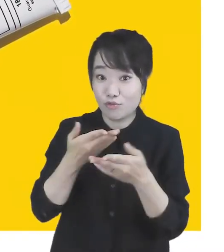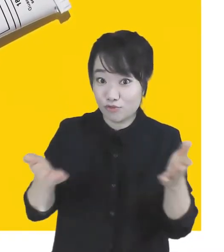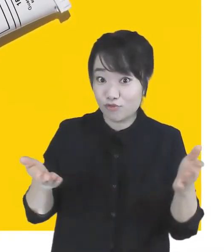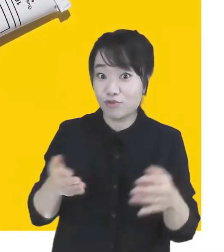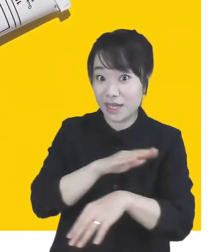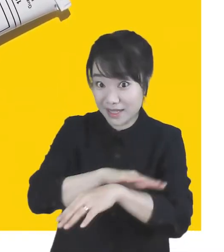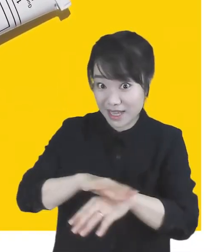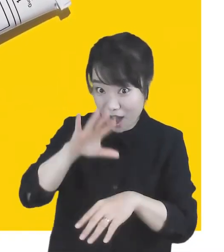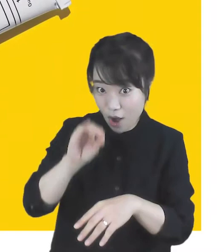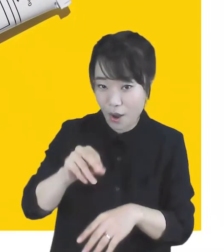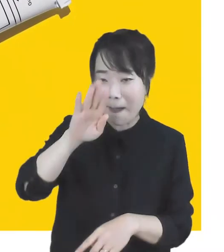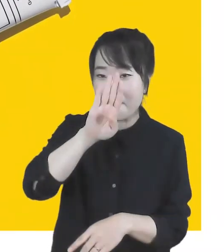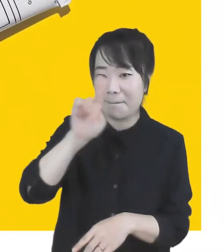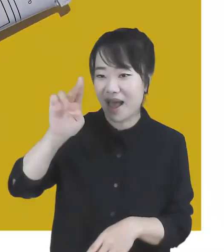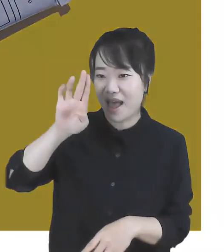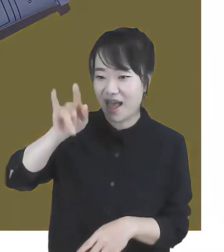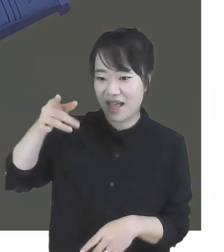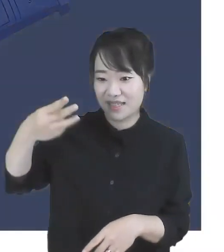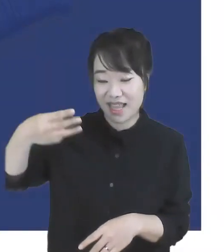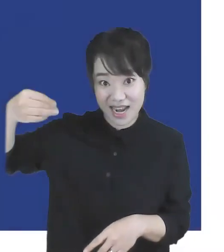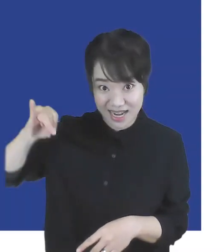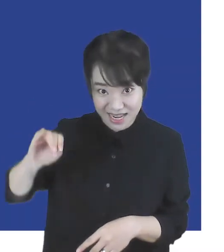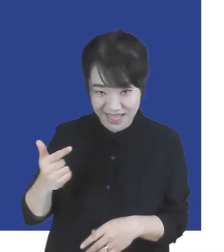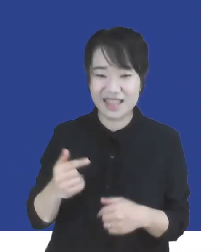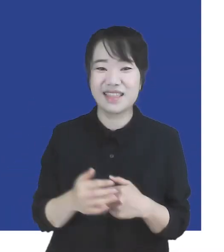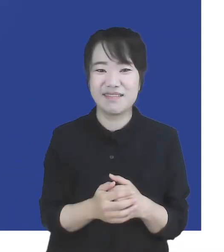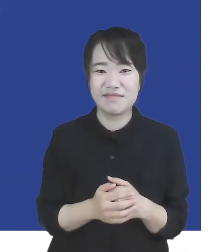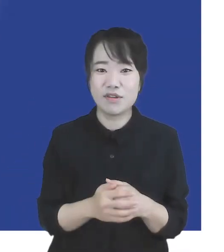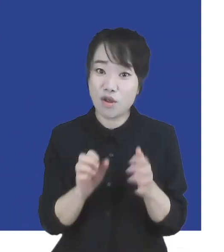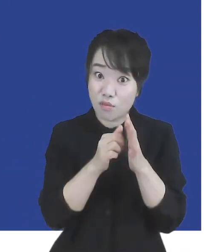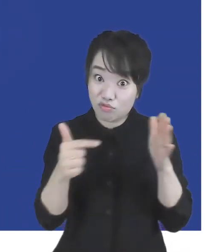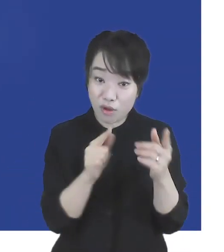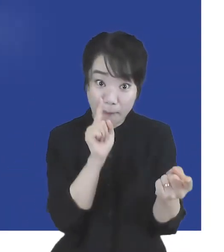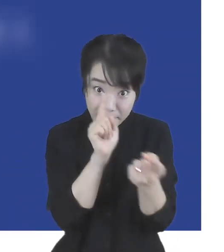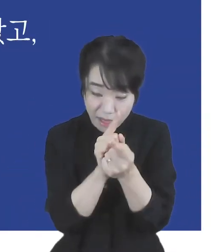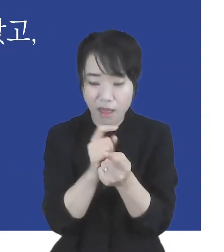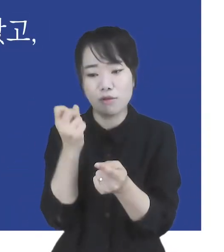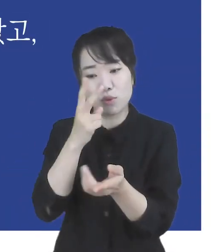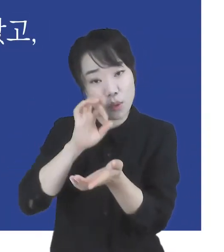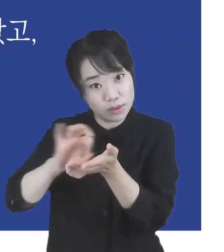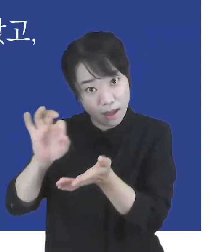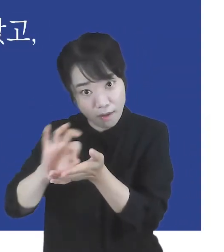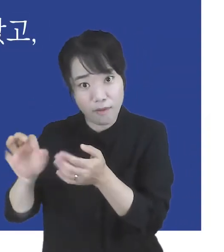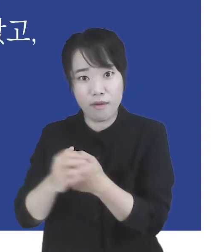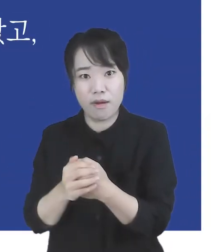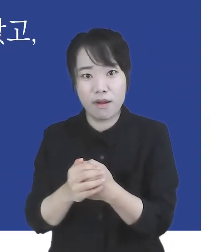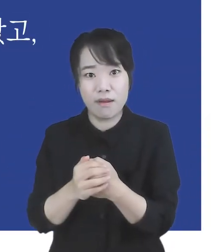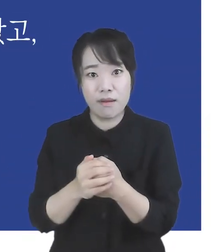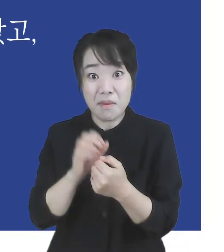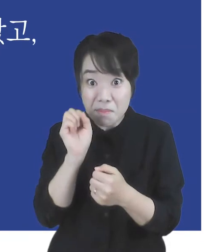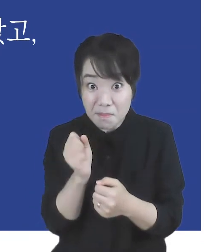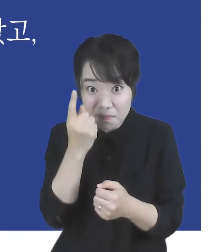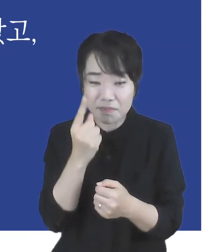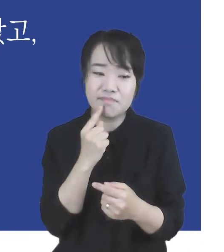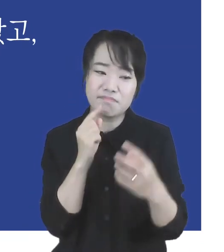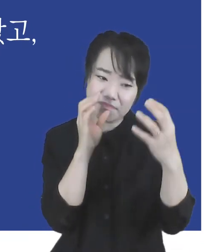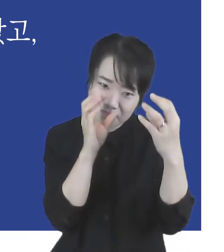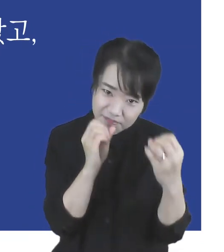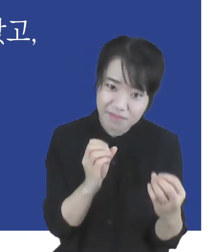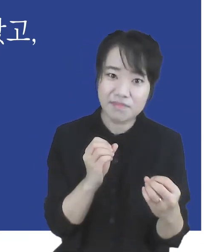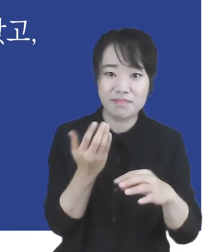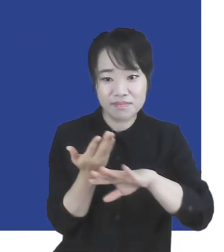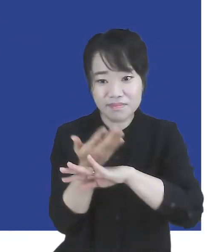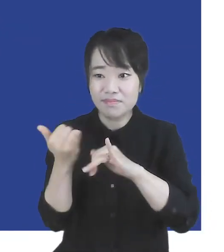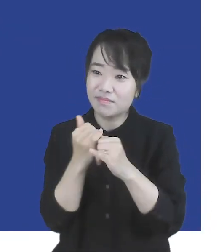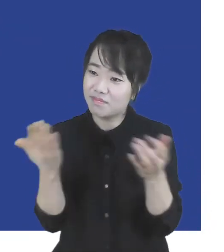선물용으로 좋은 코트 바셀린 이렇게 물건을 만나고 사용하면서 그 물건을 통해 작은 이야기가